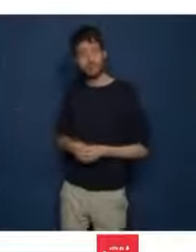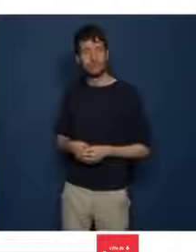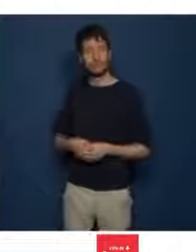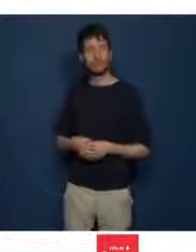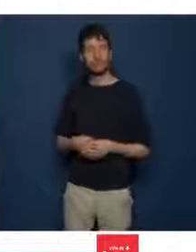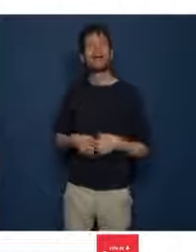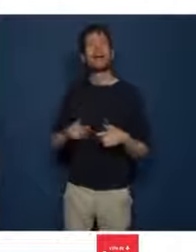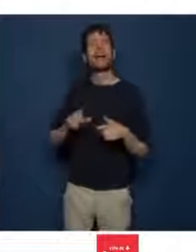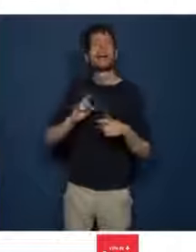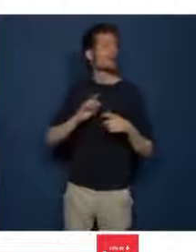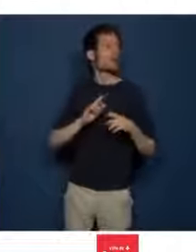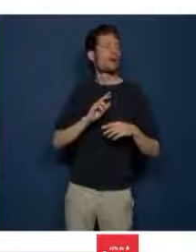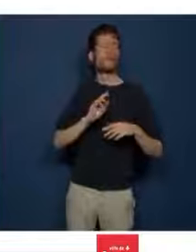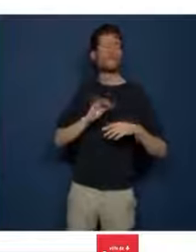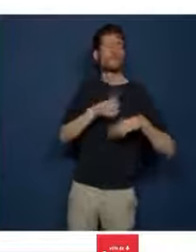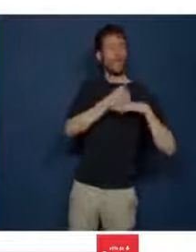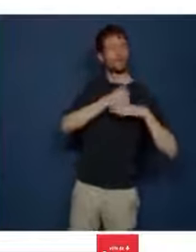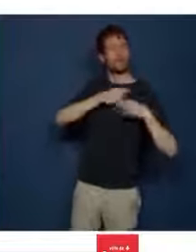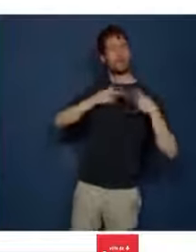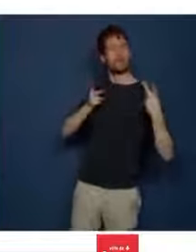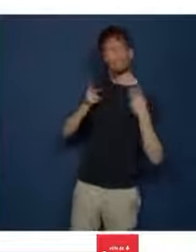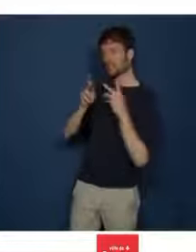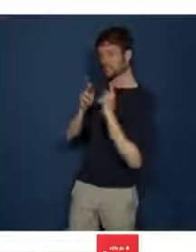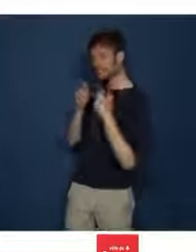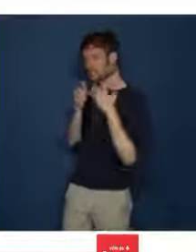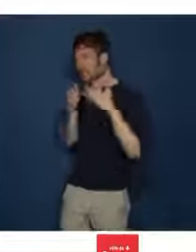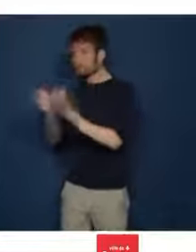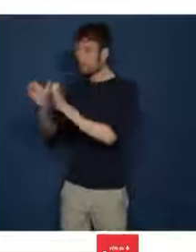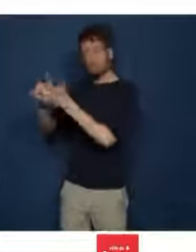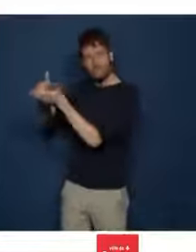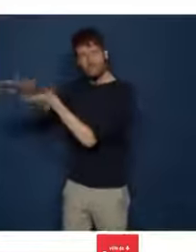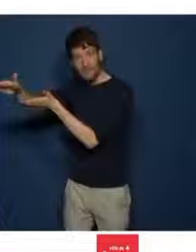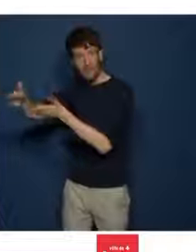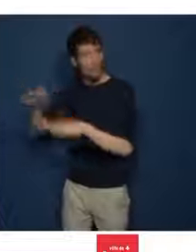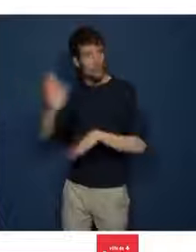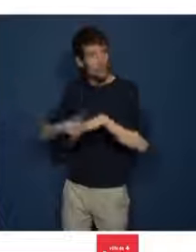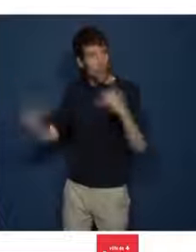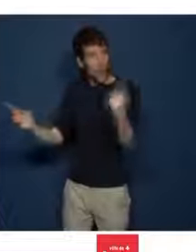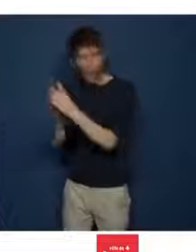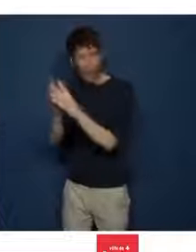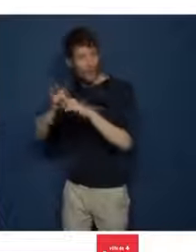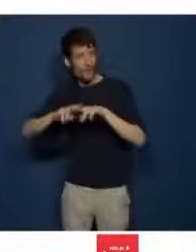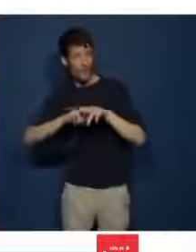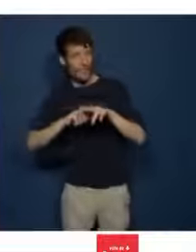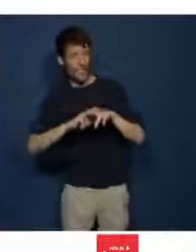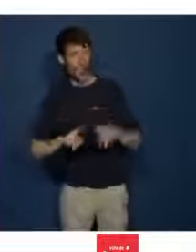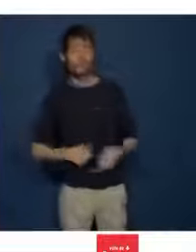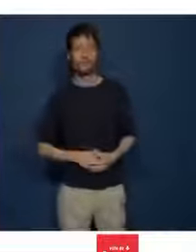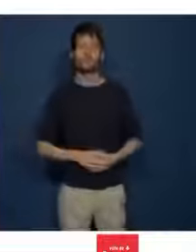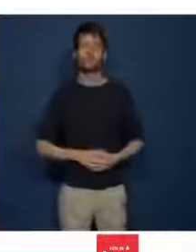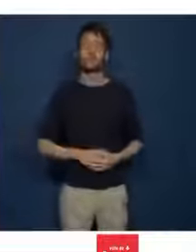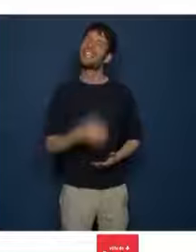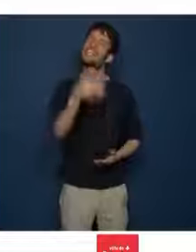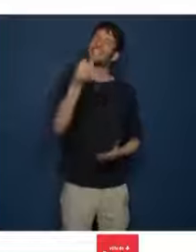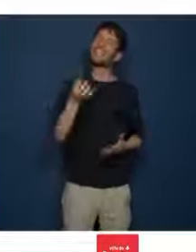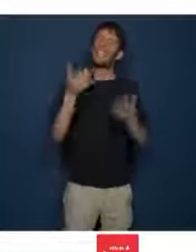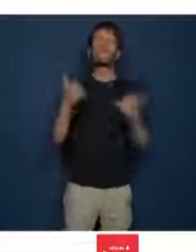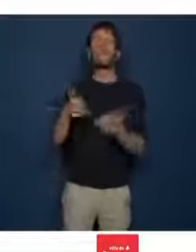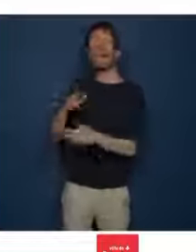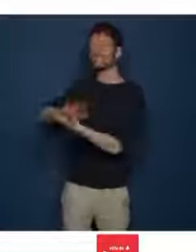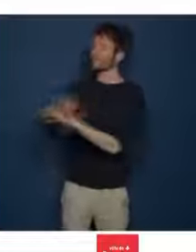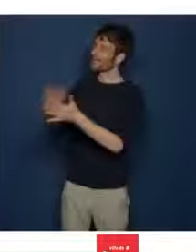force publique d'une telle procédure. Il n'en fut malheureusement rien. Vous dites vouloir préserver cette association séculaire,